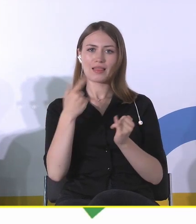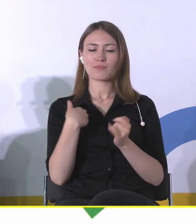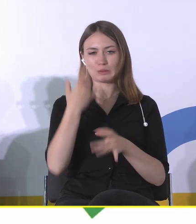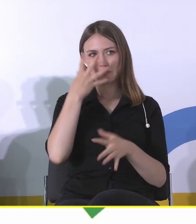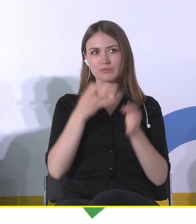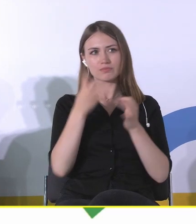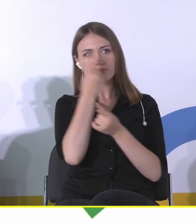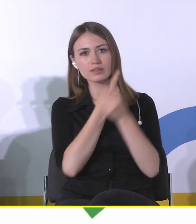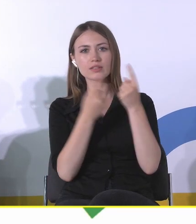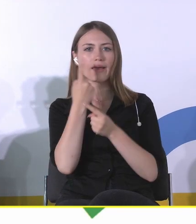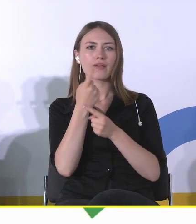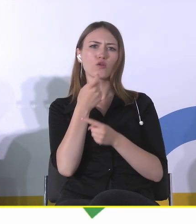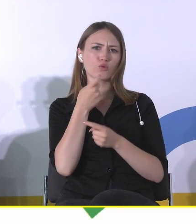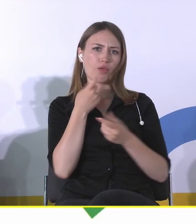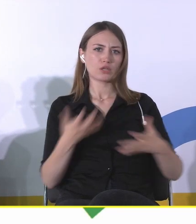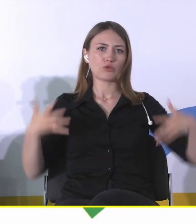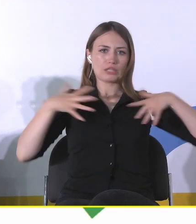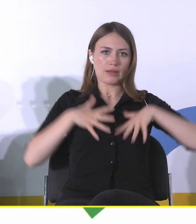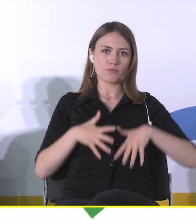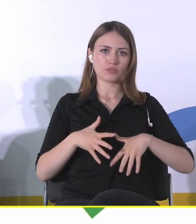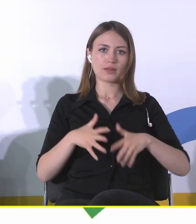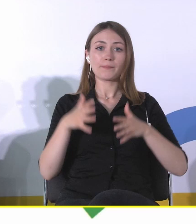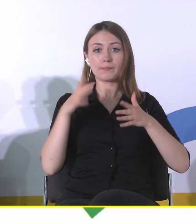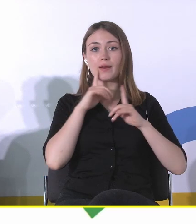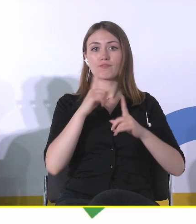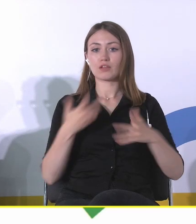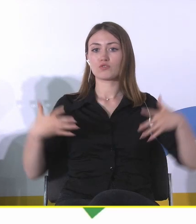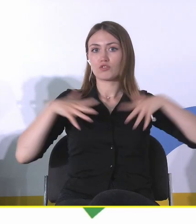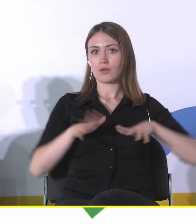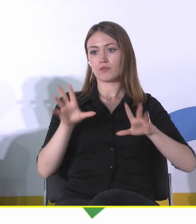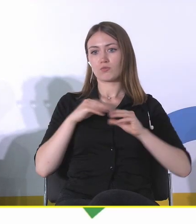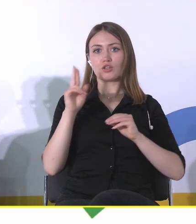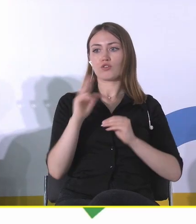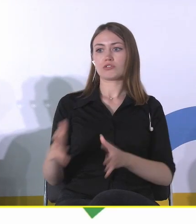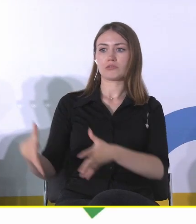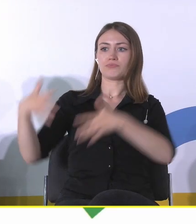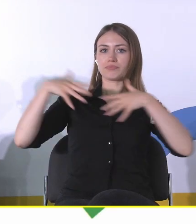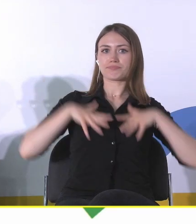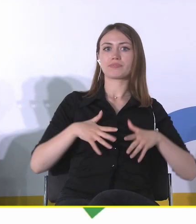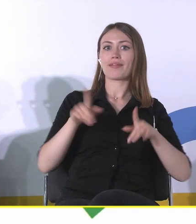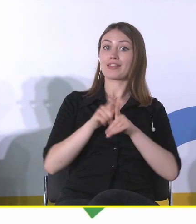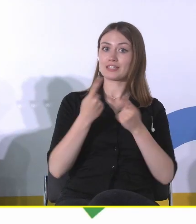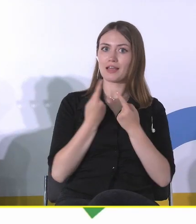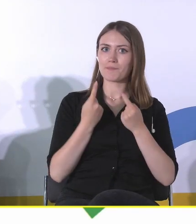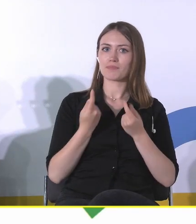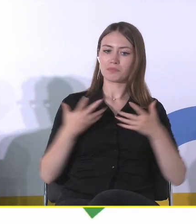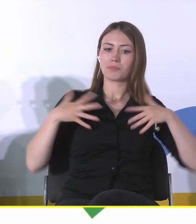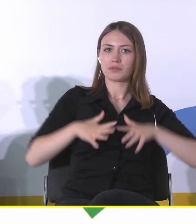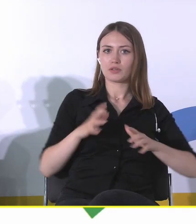w gruncie rzeczy ta tożsamość będzie, bo tożsamość może być też narzucona, tożsamość może być też wykreowana, tożsamość może być